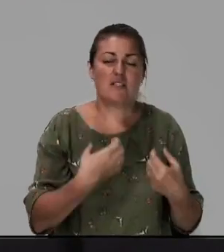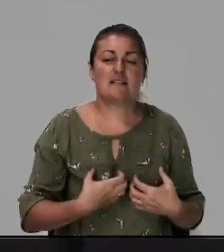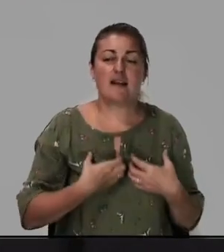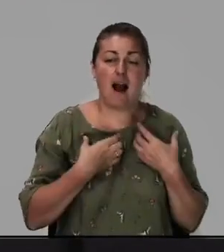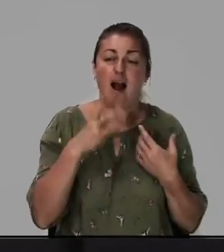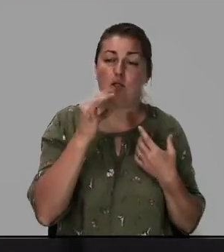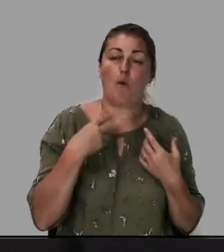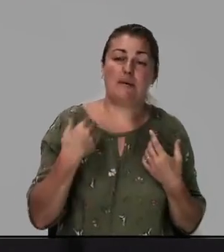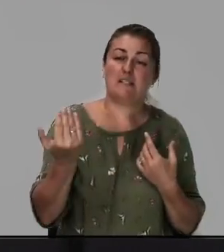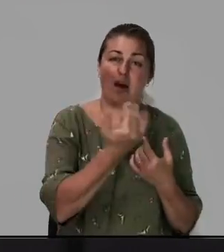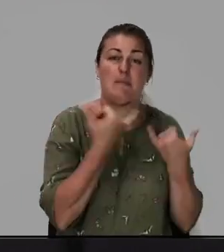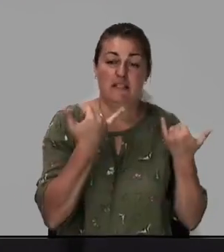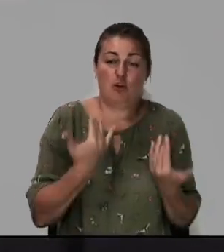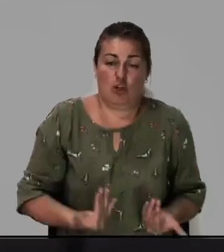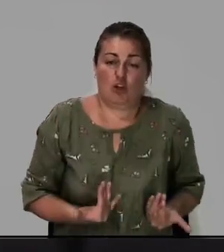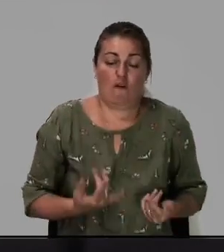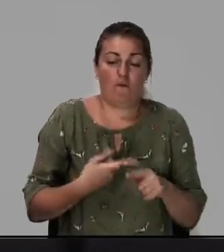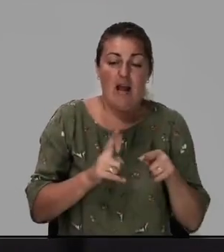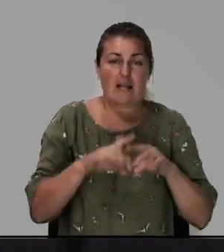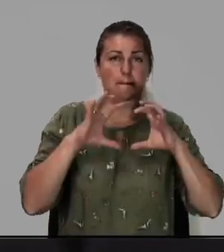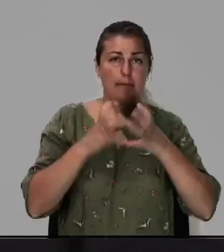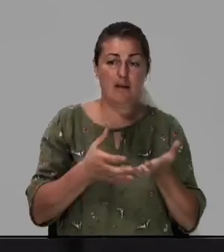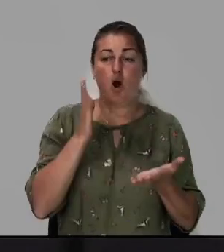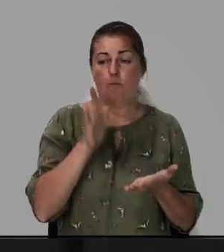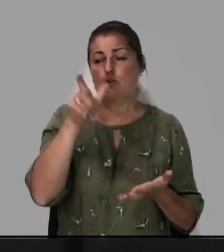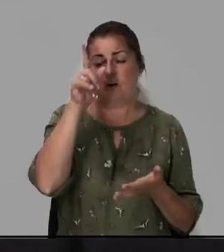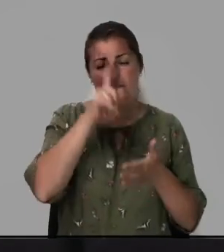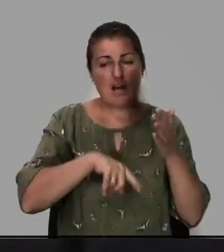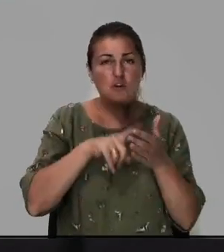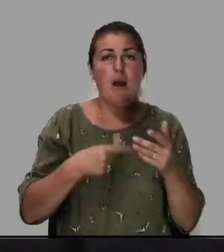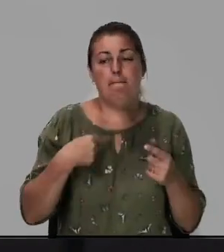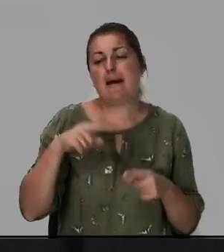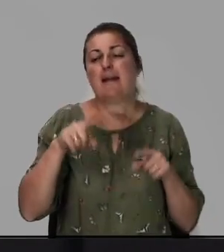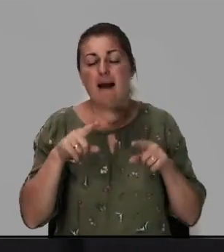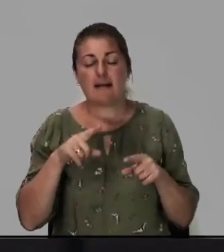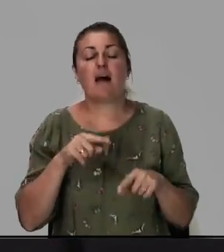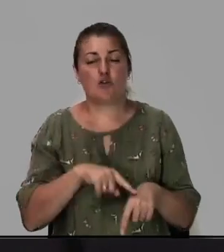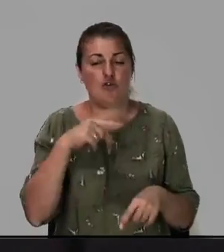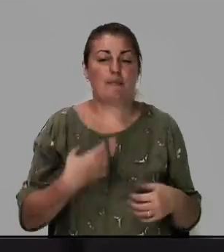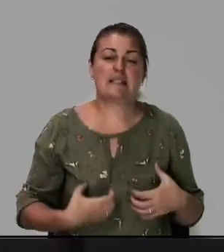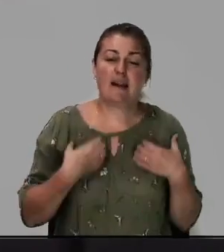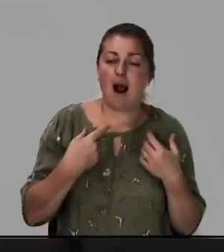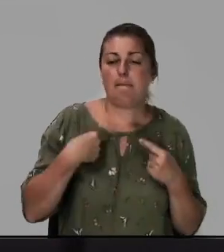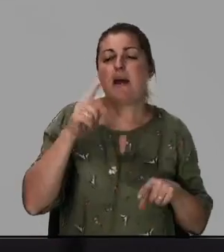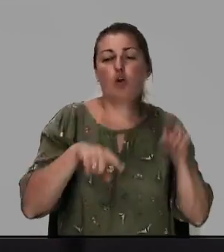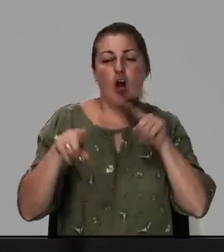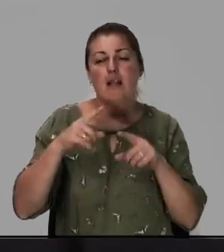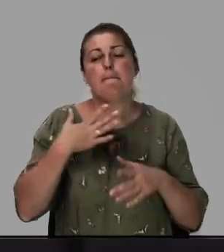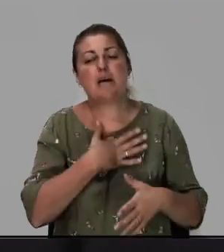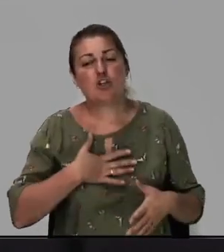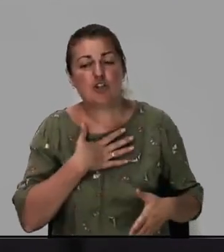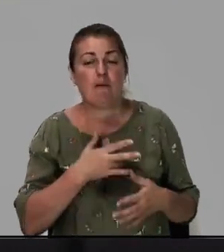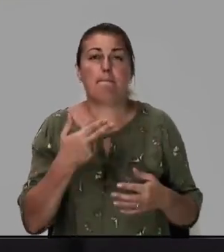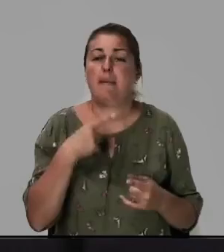Но мы с вами сегодня живем в этом мире, будучи верующими, мы иногда ощущаем страх, мы иногда переживаем, мы